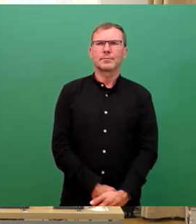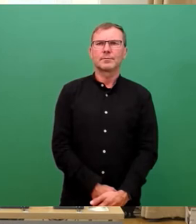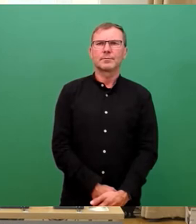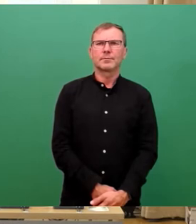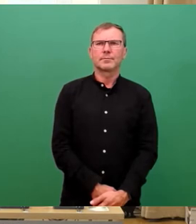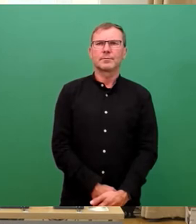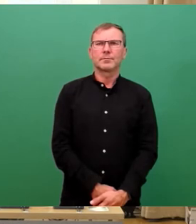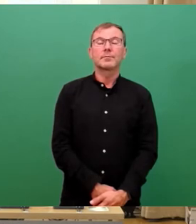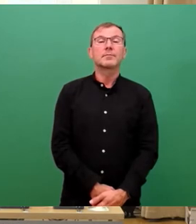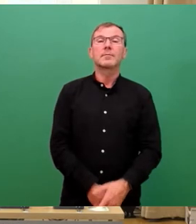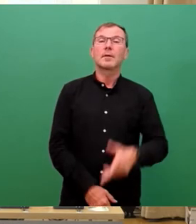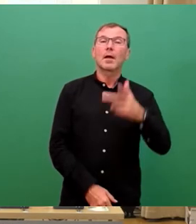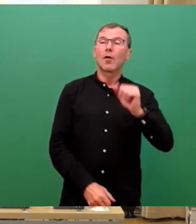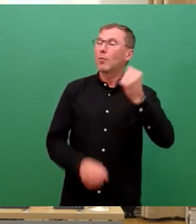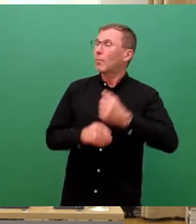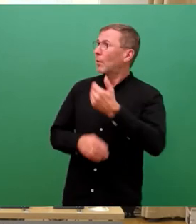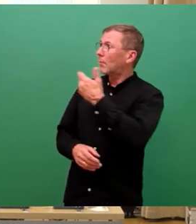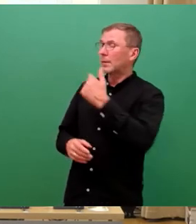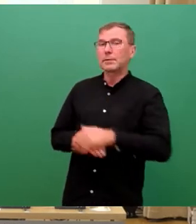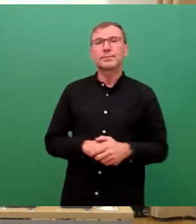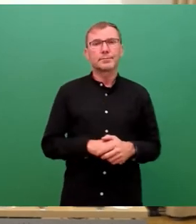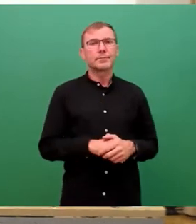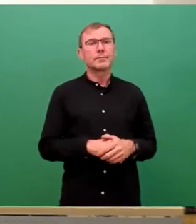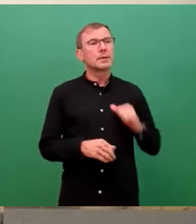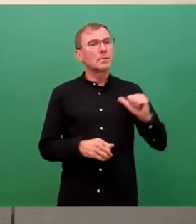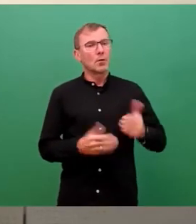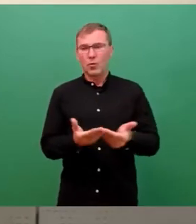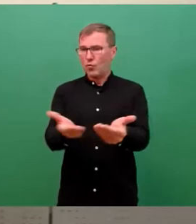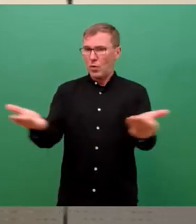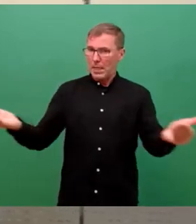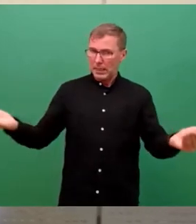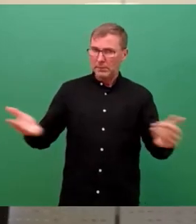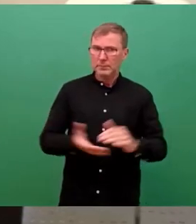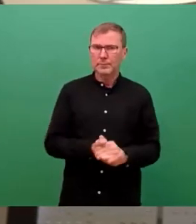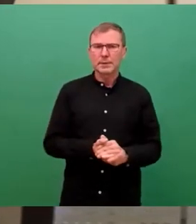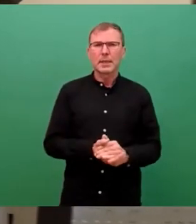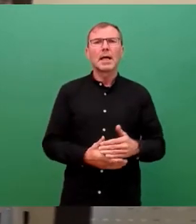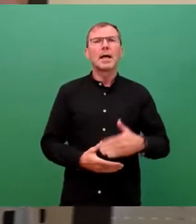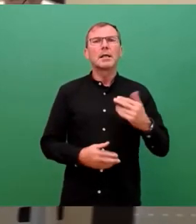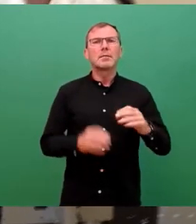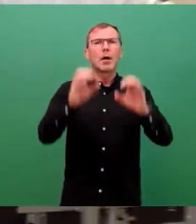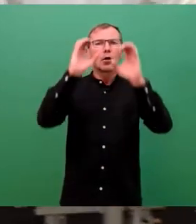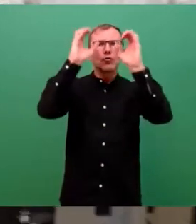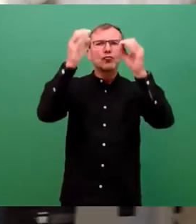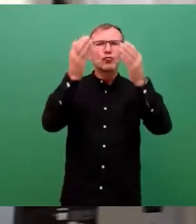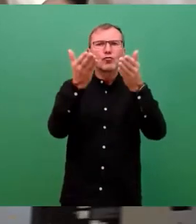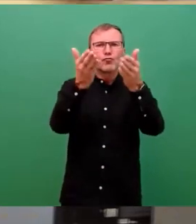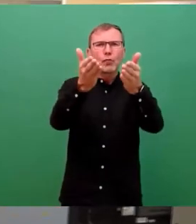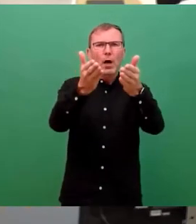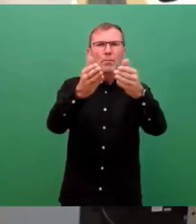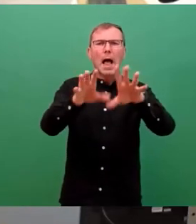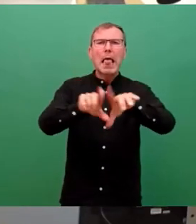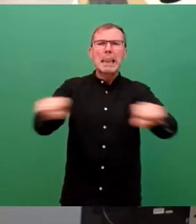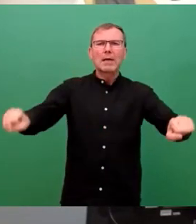Sehr geehrter Herr Oberbürgermeister, liebe Kolleginnen und Kollegen, liebe Zuschauer am Livestream